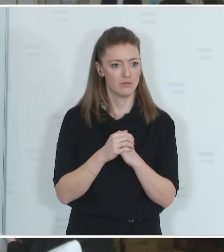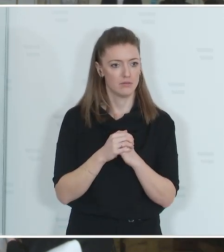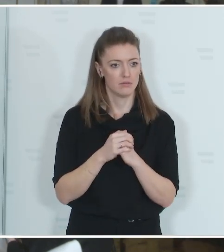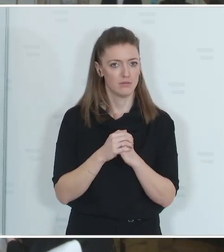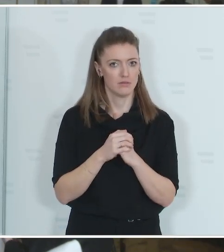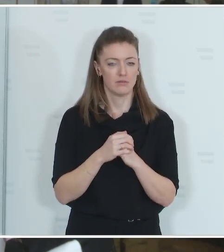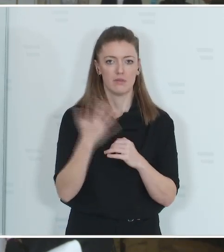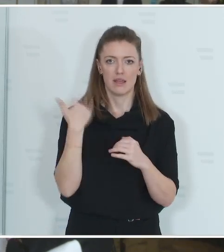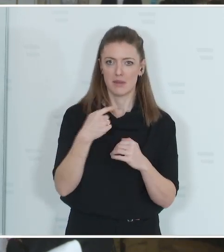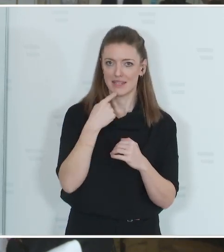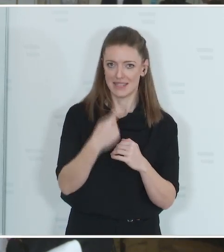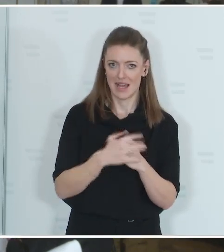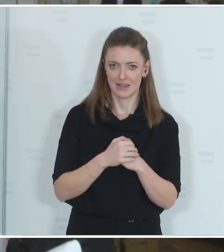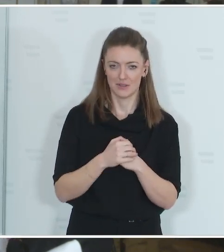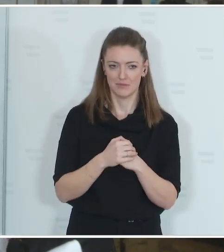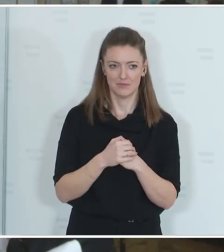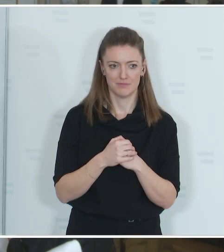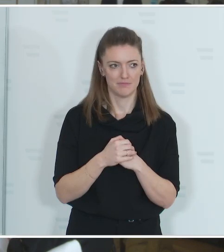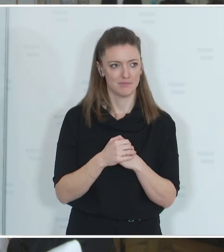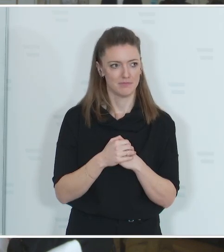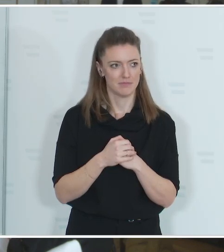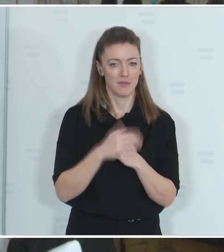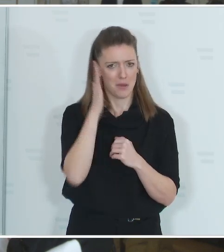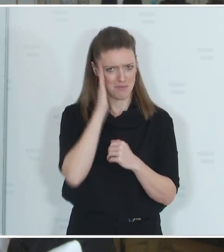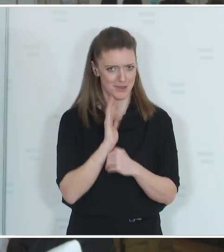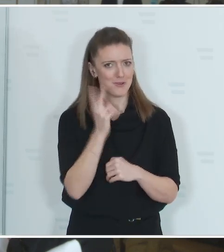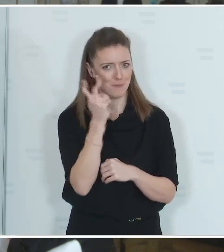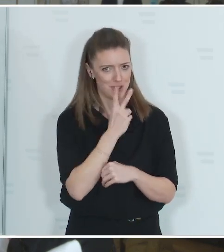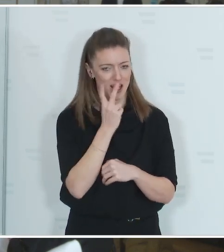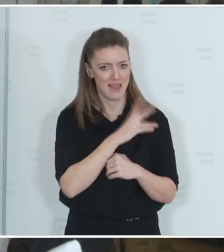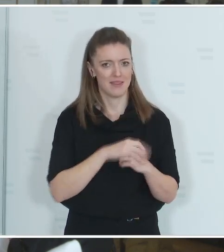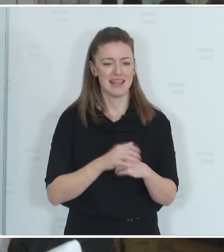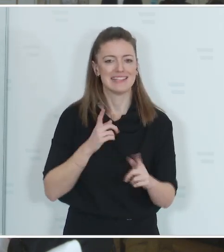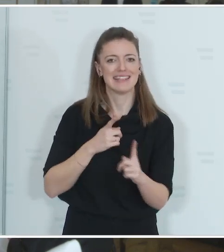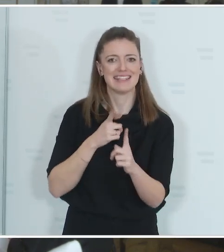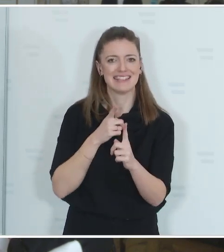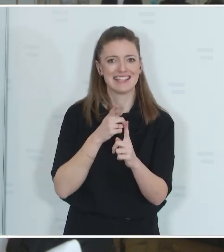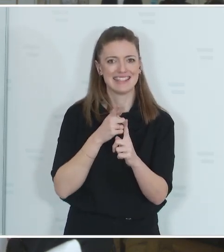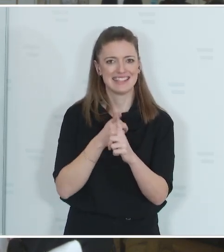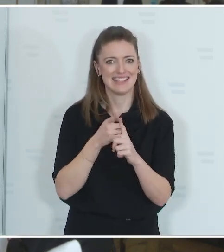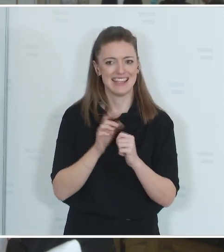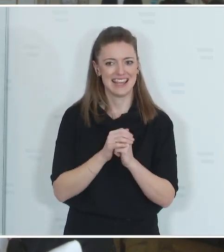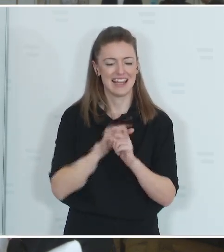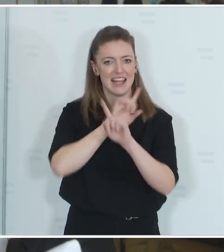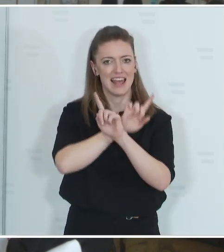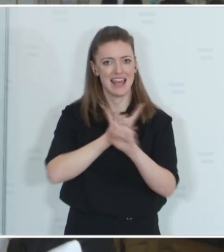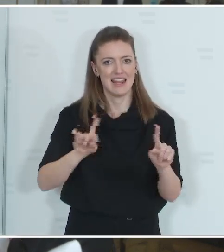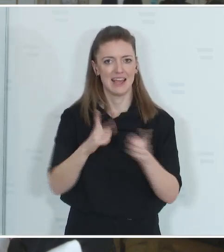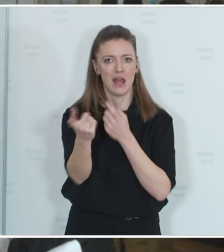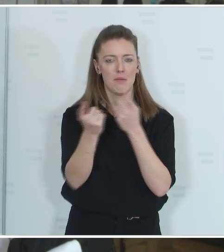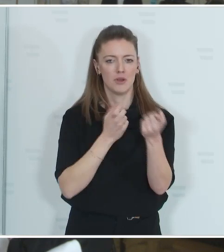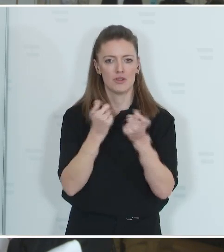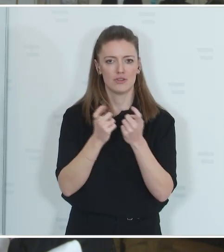Ich habe gesagt, bitte um Verständnis, das Ziel, illegale Migration